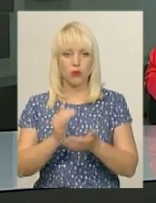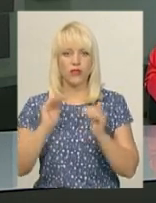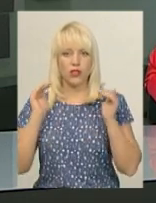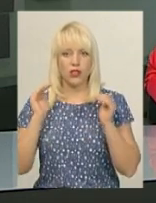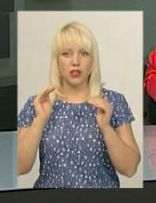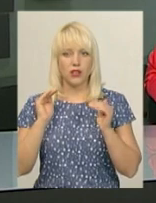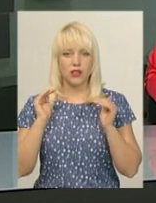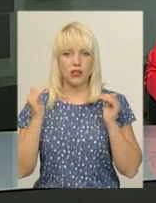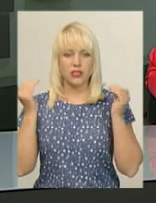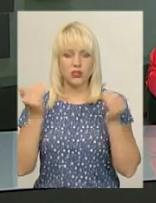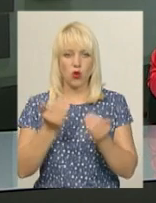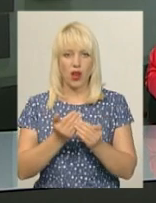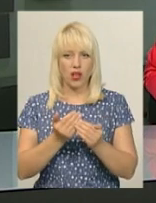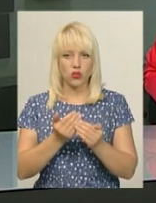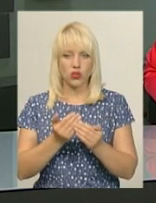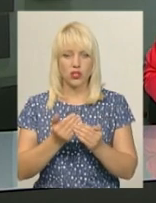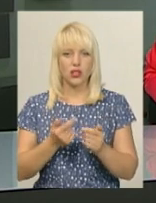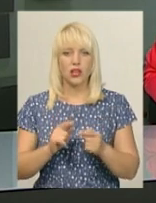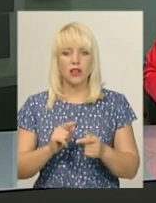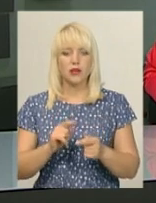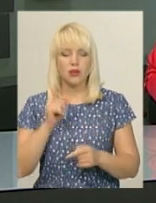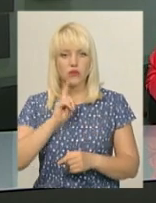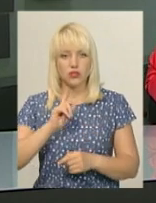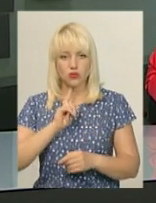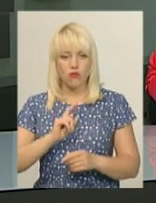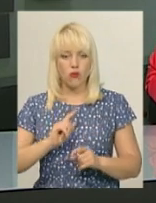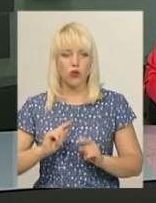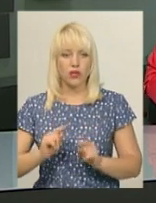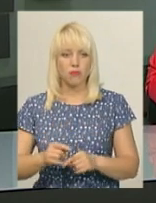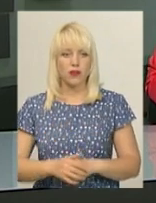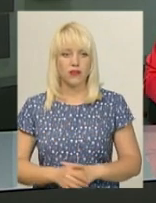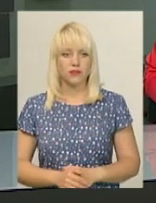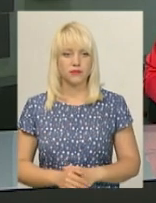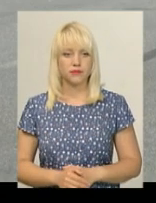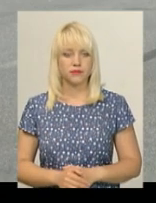тимчасового тримання. Подробиці ДТП у сюжеті Світлани Русіної.